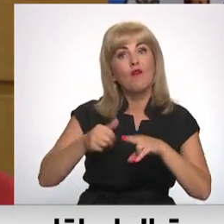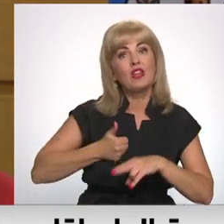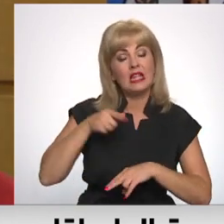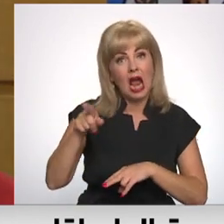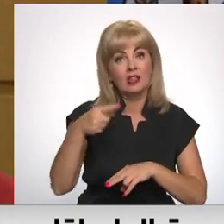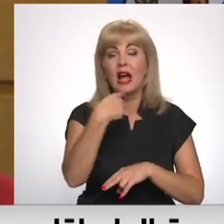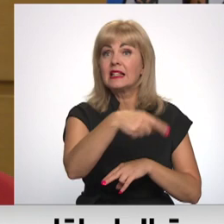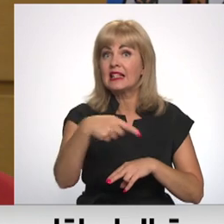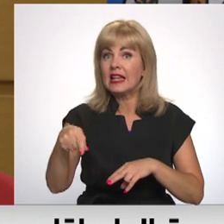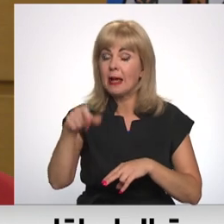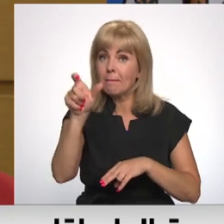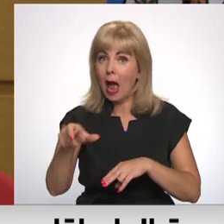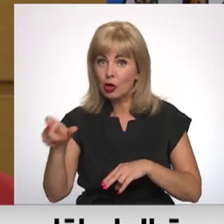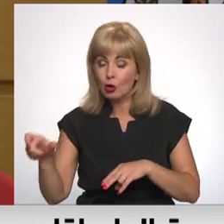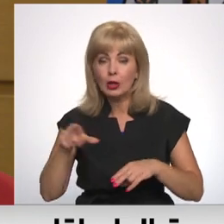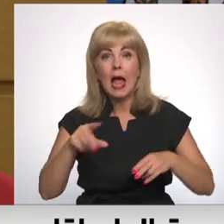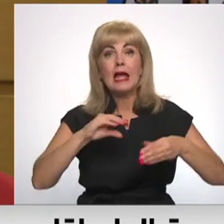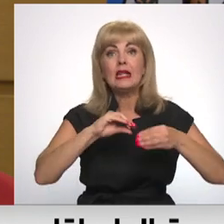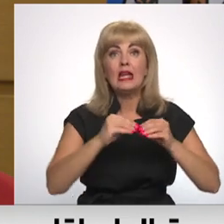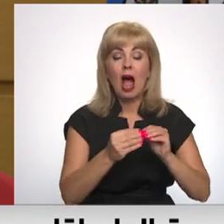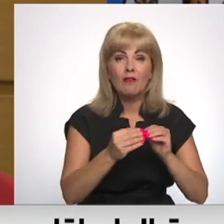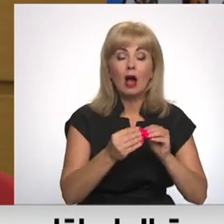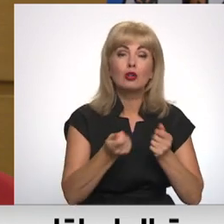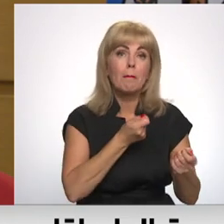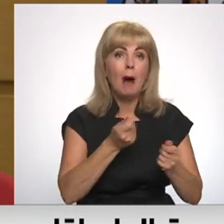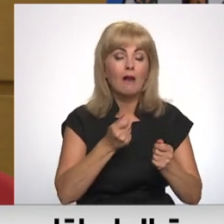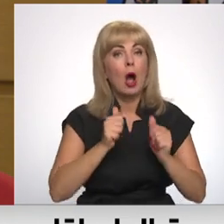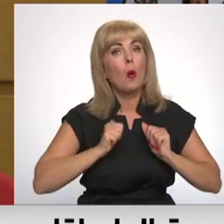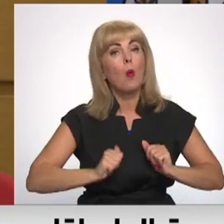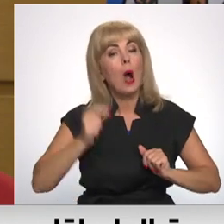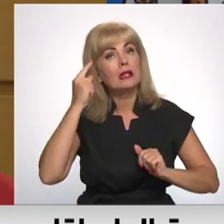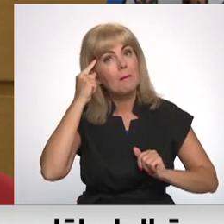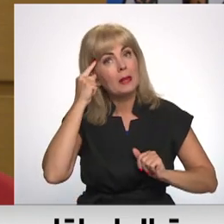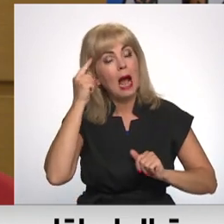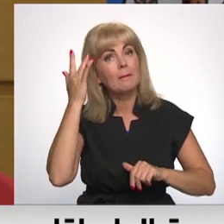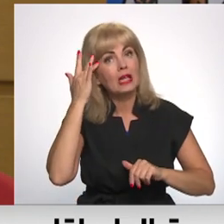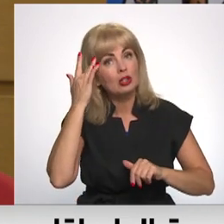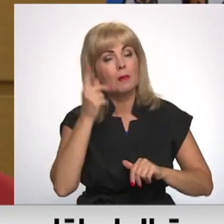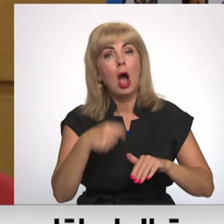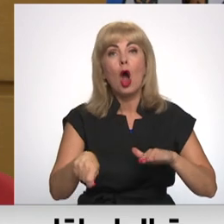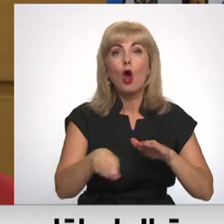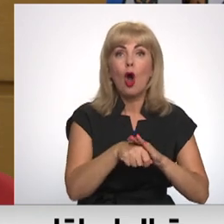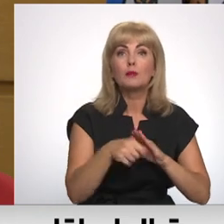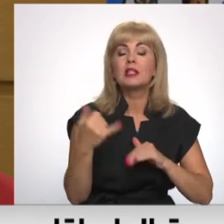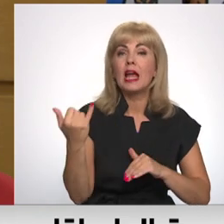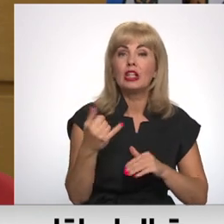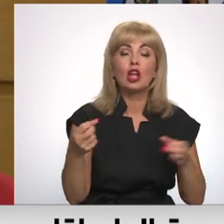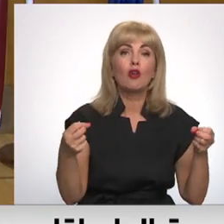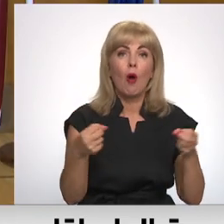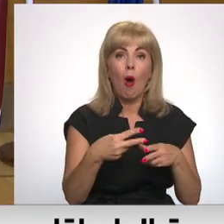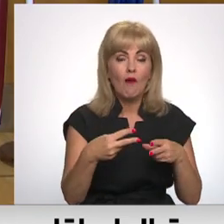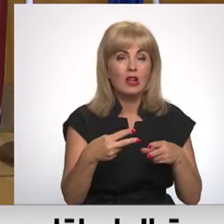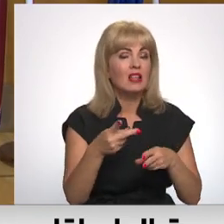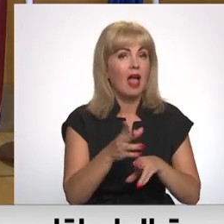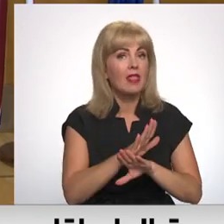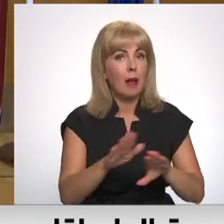iesaistītās puses, ievērošos labas pārvaldības, godprātības principus un, protams, korupciju un interešu konfliktu šeit ir izslēgti.